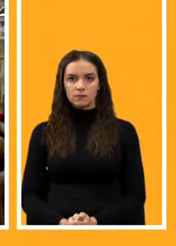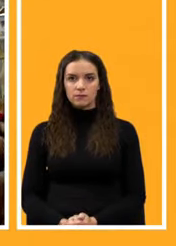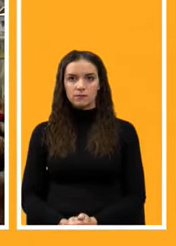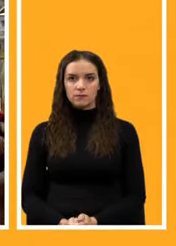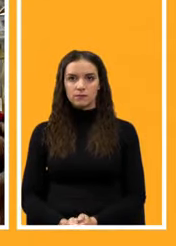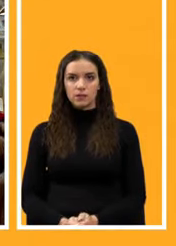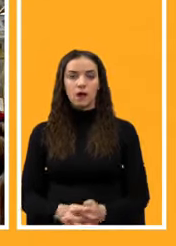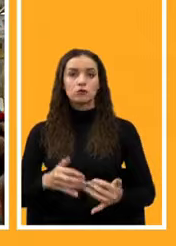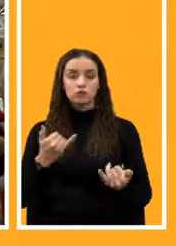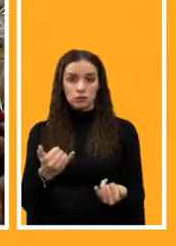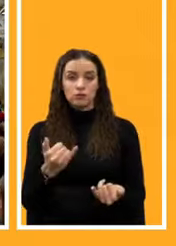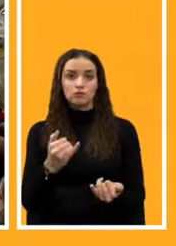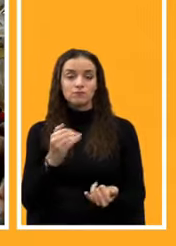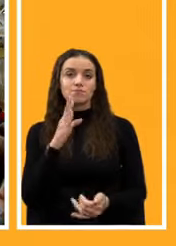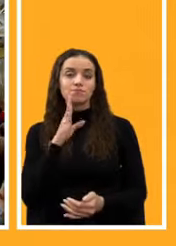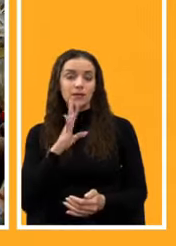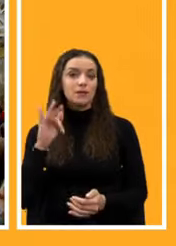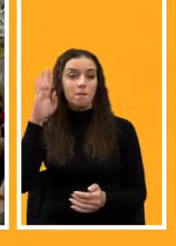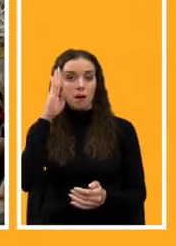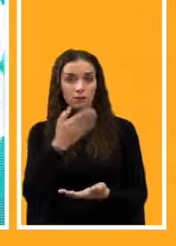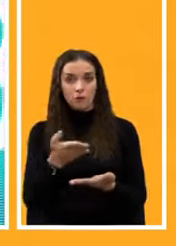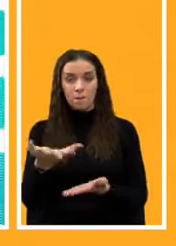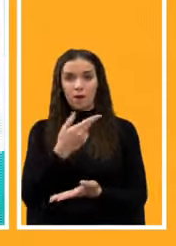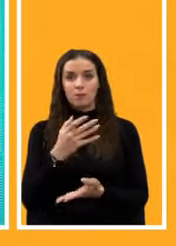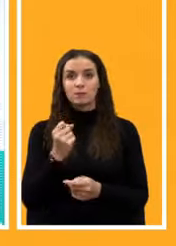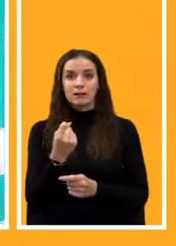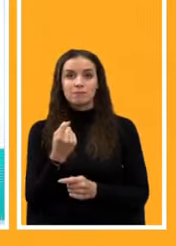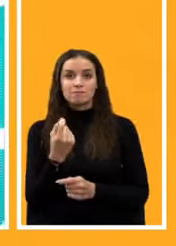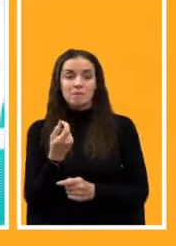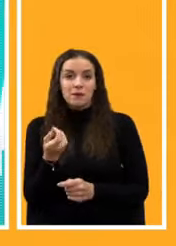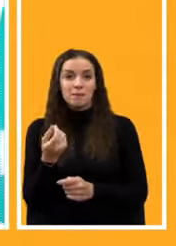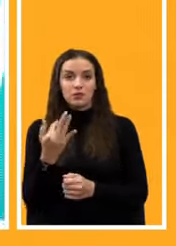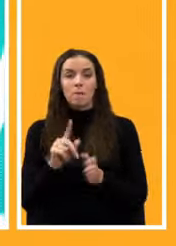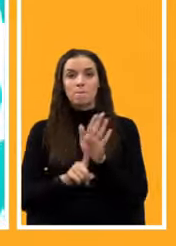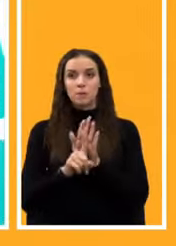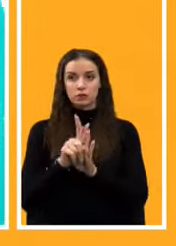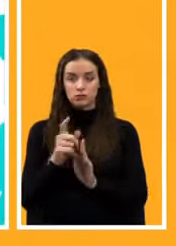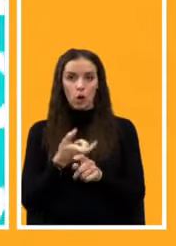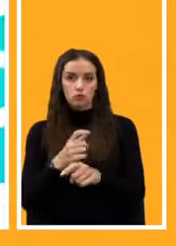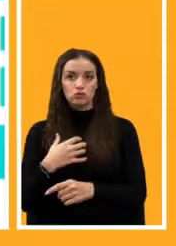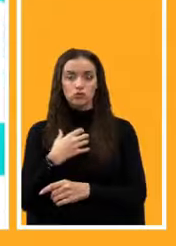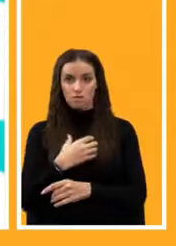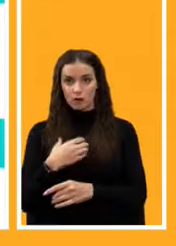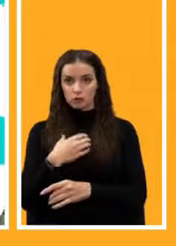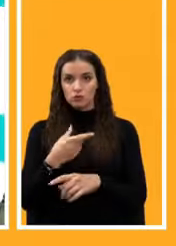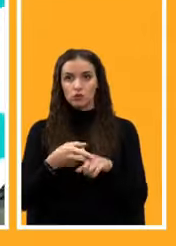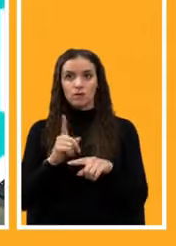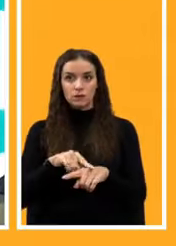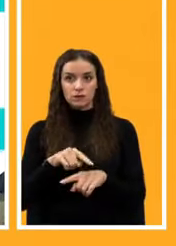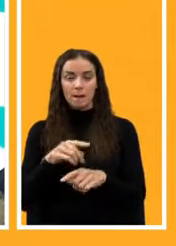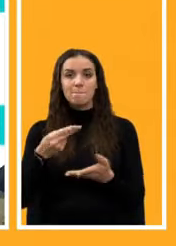Шановні пані та панове, ми буквально за мить розпочнемо дуже важливу церемонію, церемонію